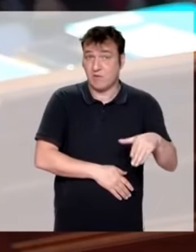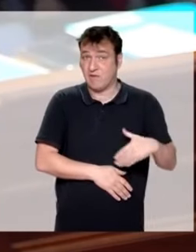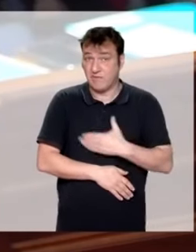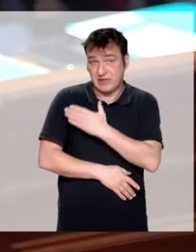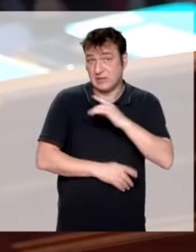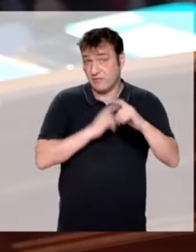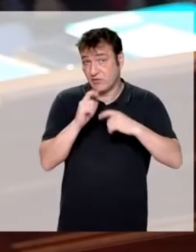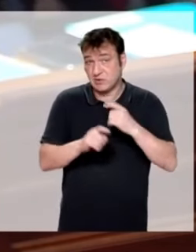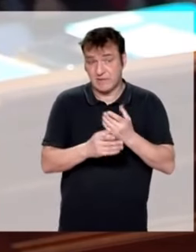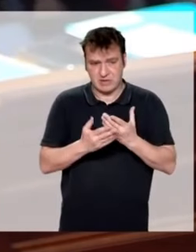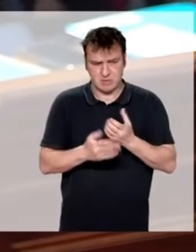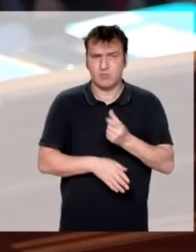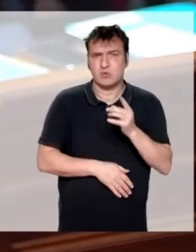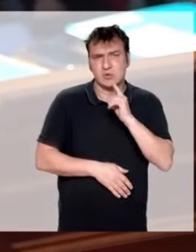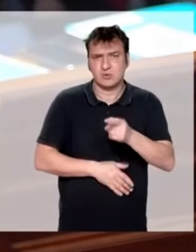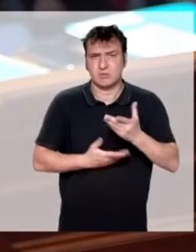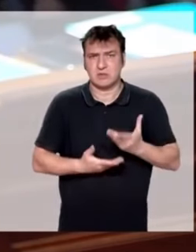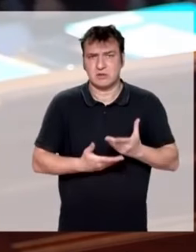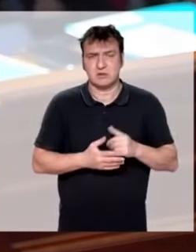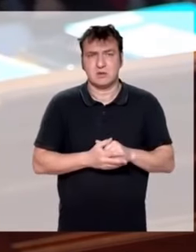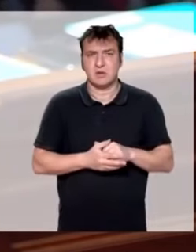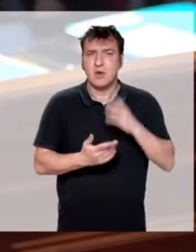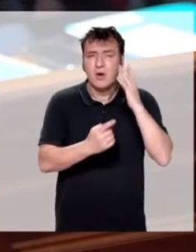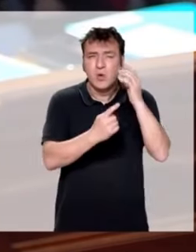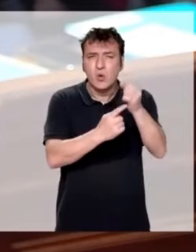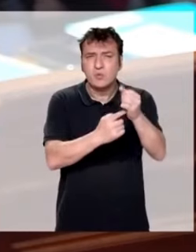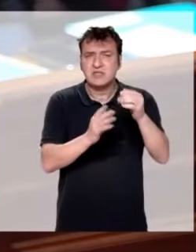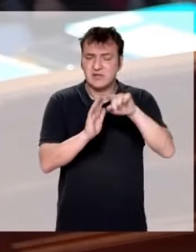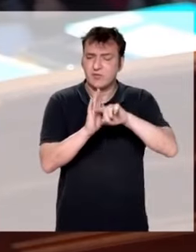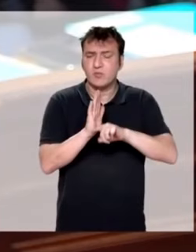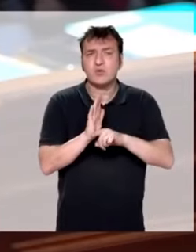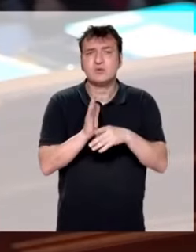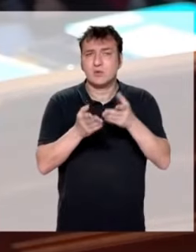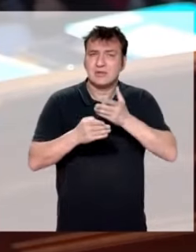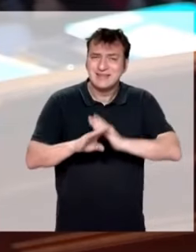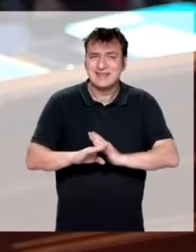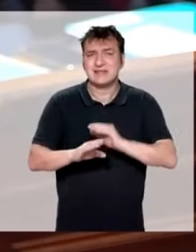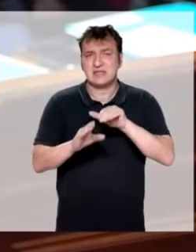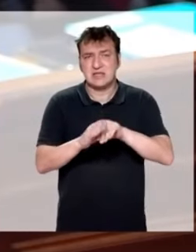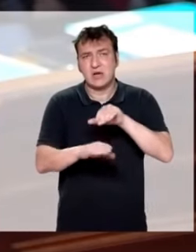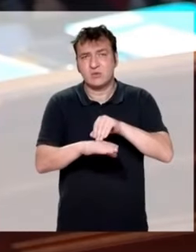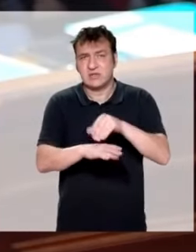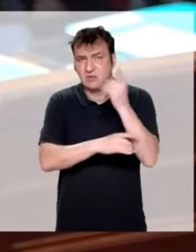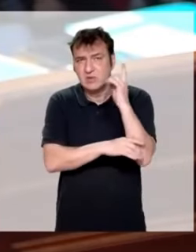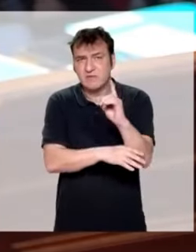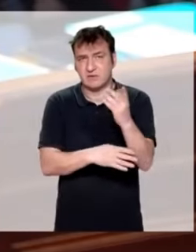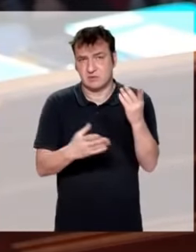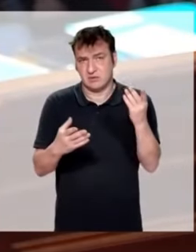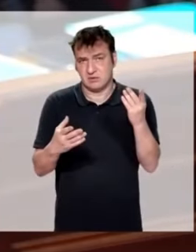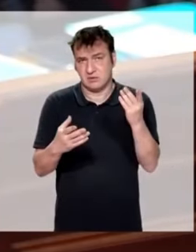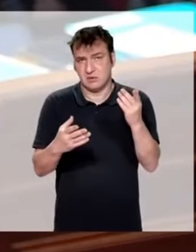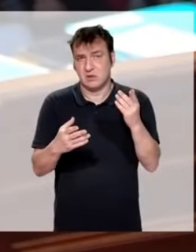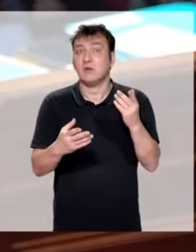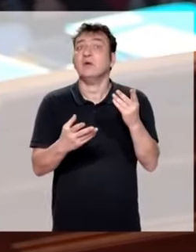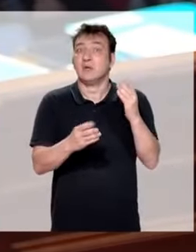plusieurs jours maintenant. Le seul objectif des mesures que nous avons décidées en Conseil de défense et dont l'état d'urgence qui sera